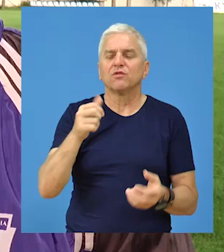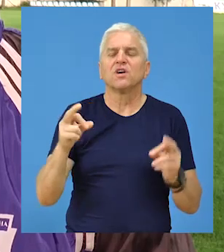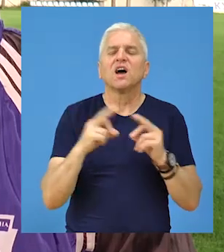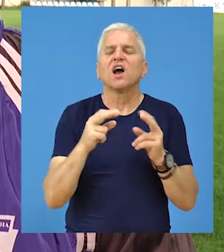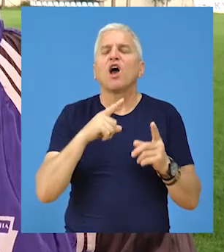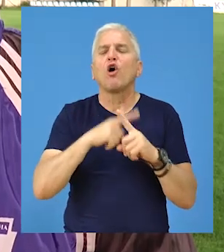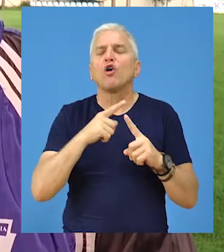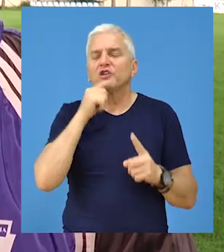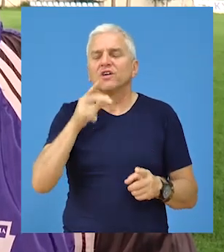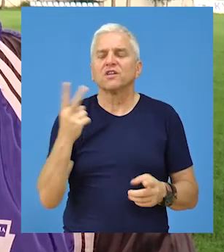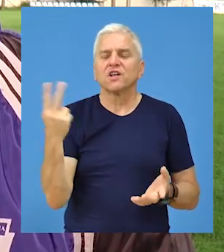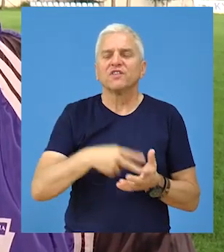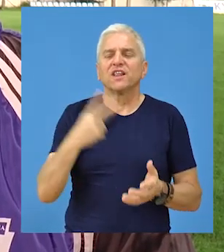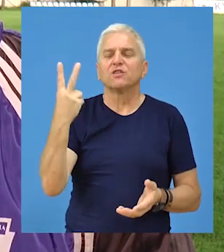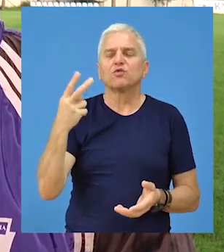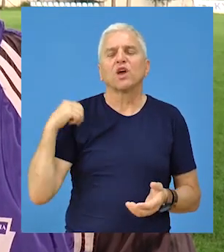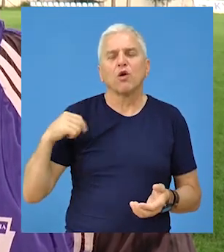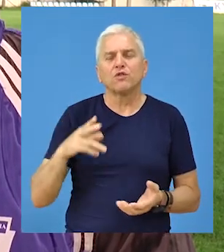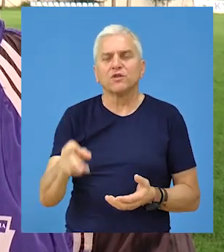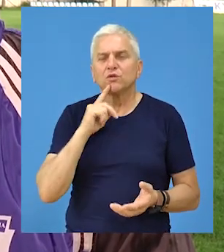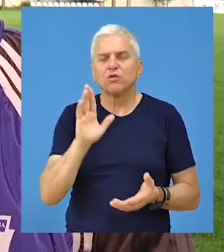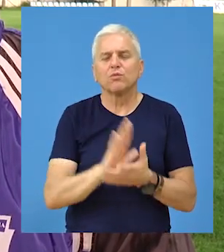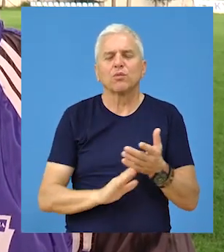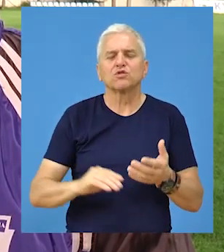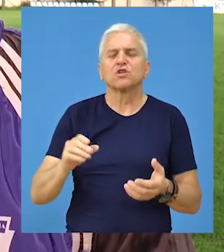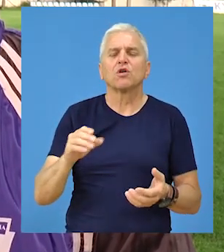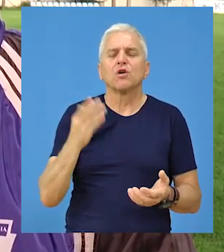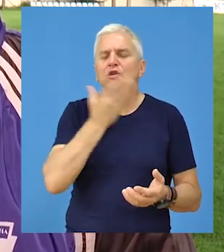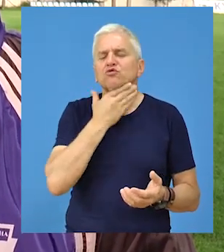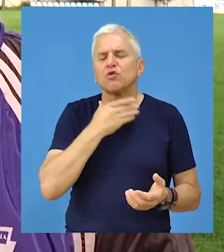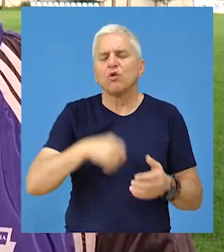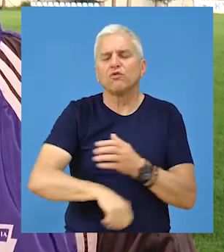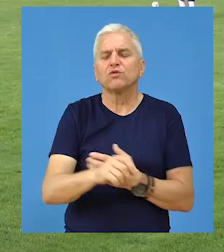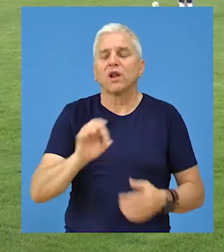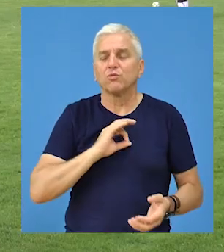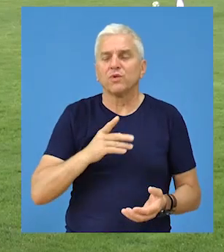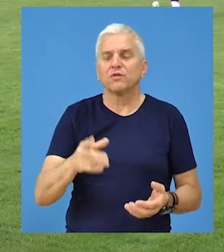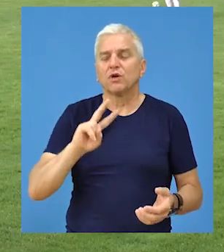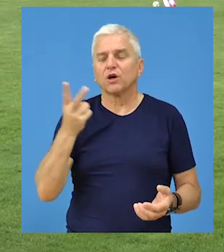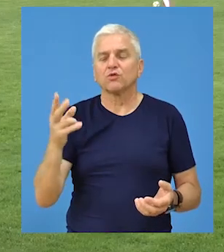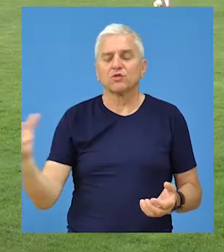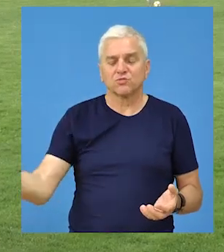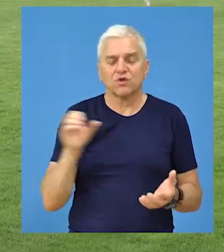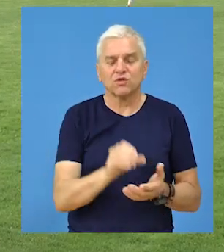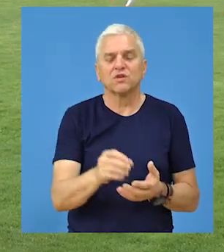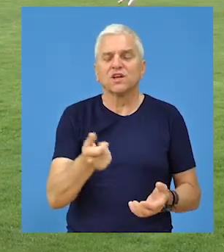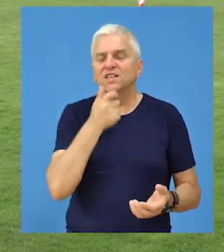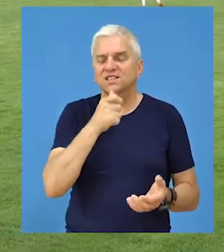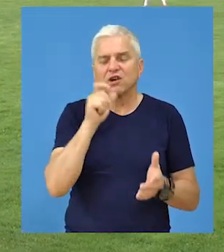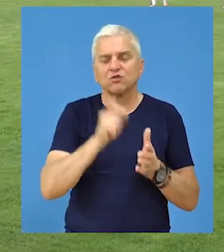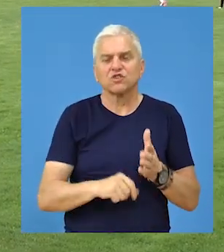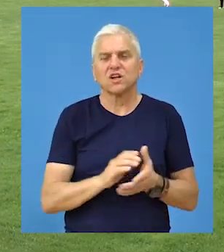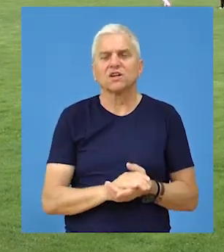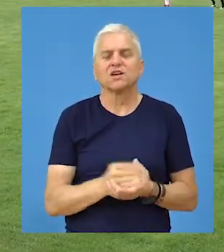prvo jeste Andor Horvat, momak 2002. godište koje je prošla školu futbola Beče i drugog aktivirali smo